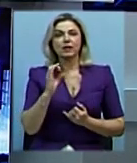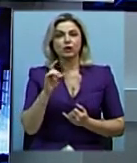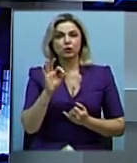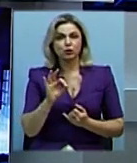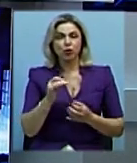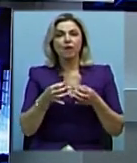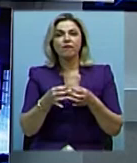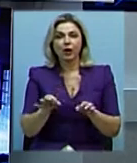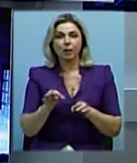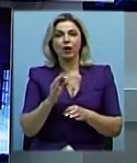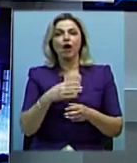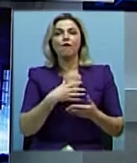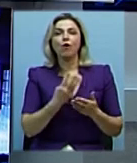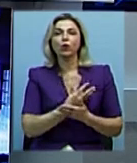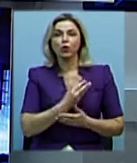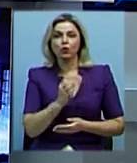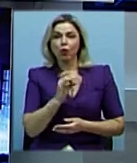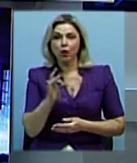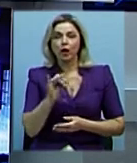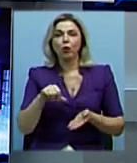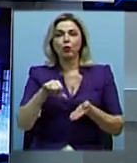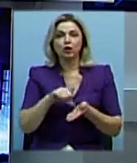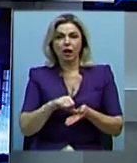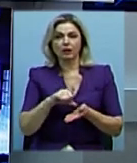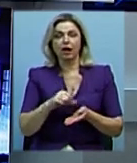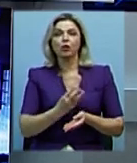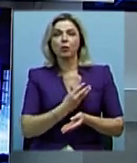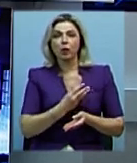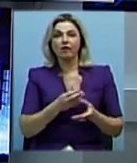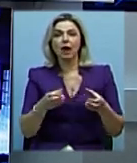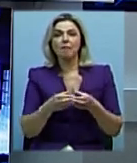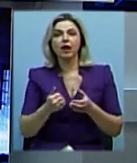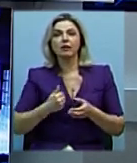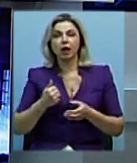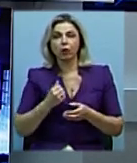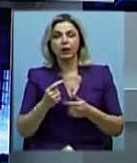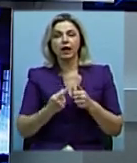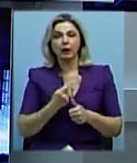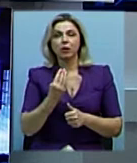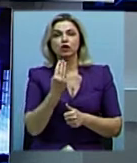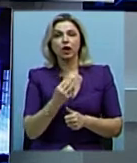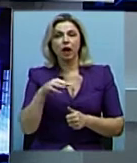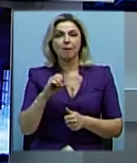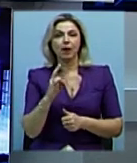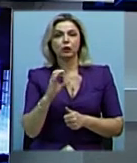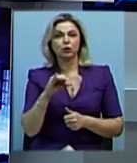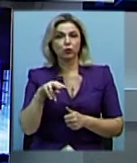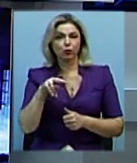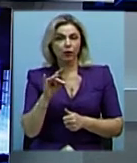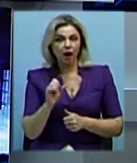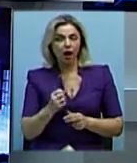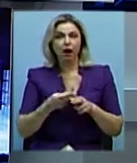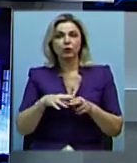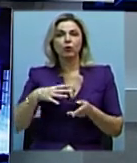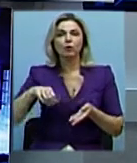ізолятора випустили волонтера та учасника добровольчого батальйону імені Шеха Мансура, що брав участь у антитерористичній